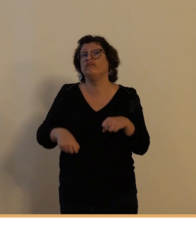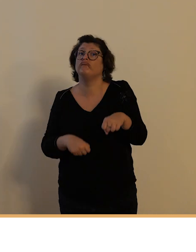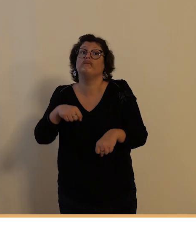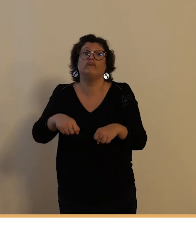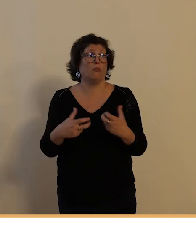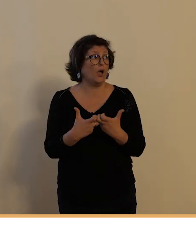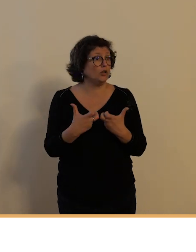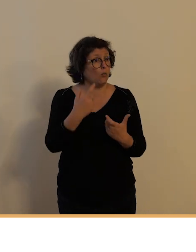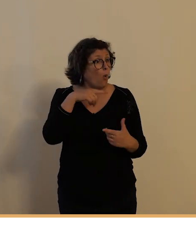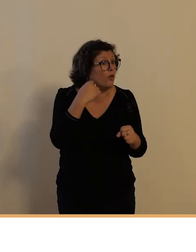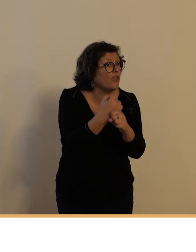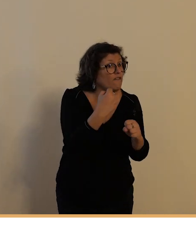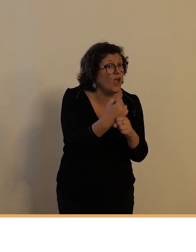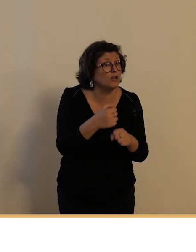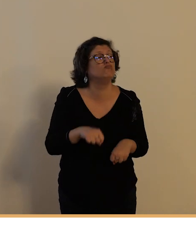travailler